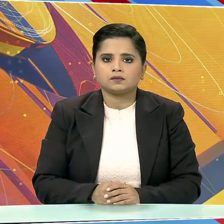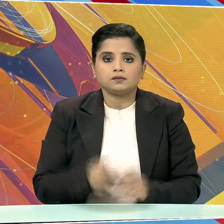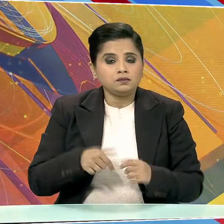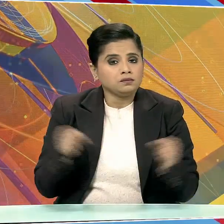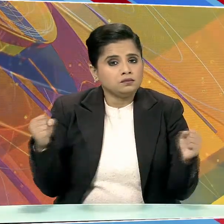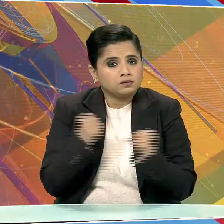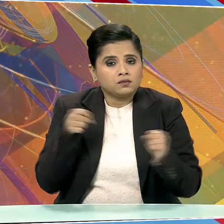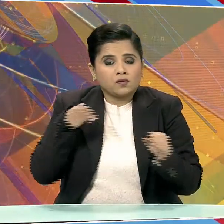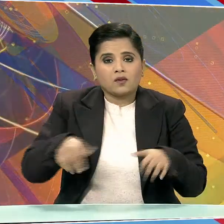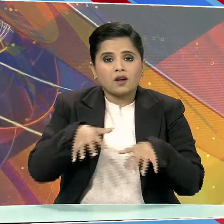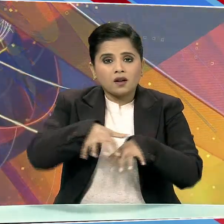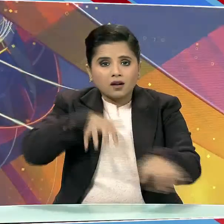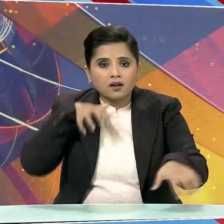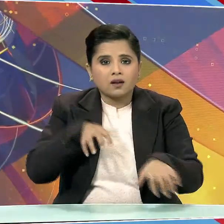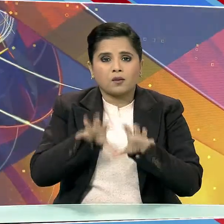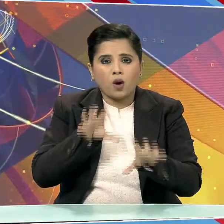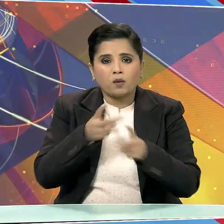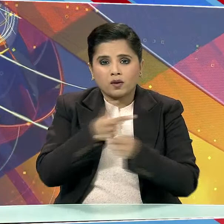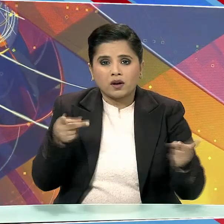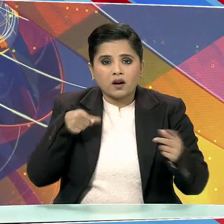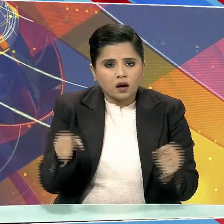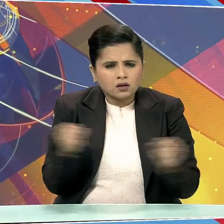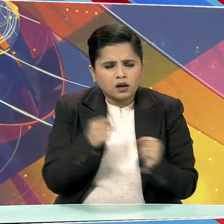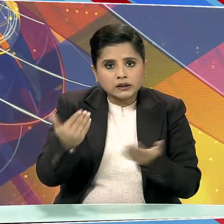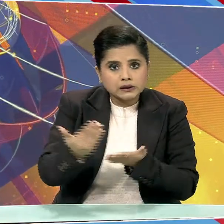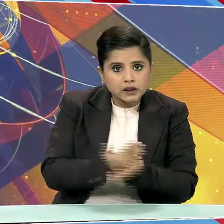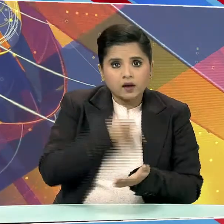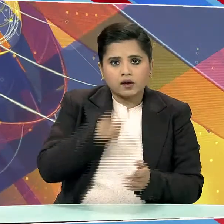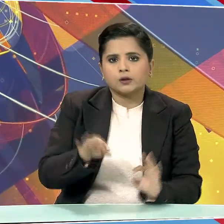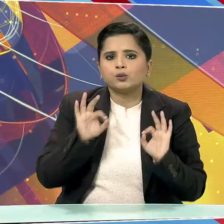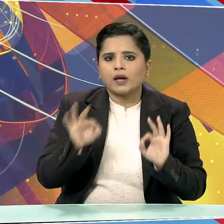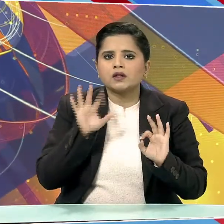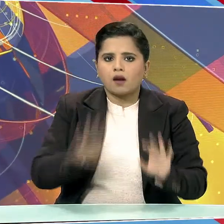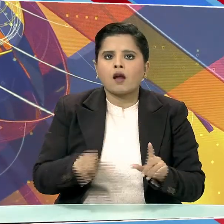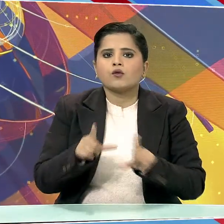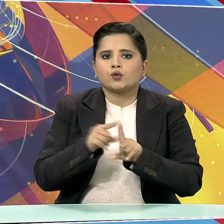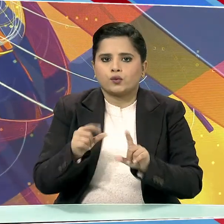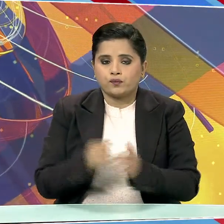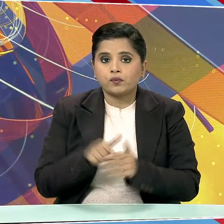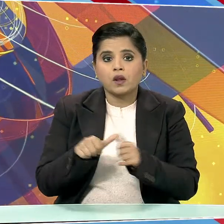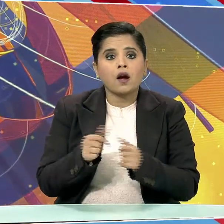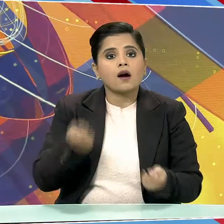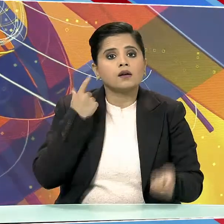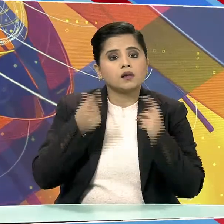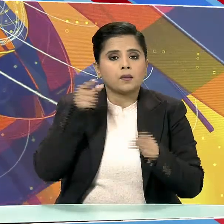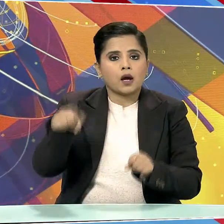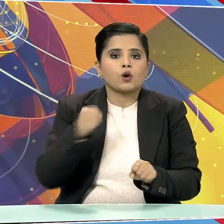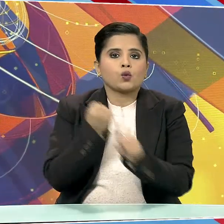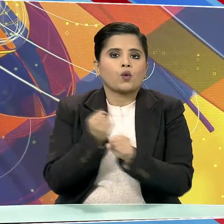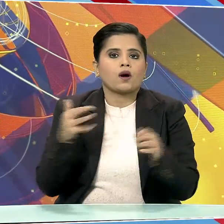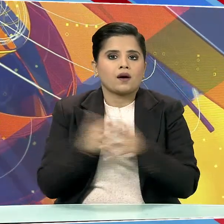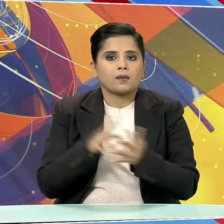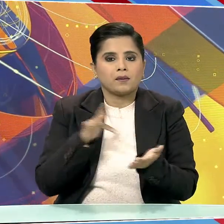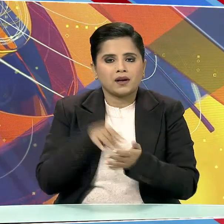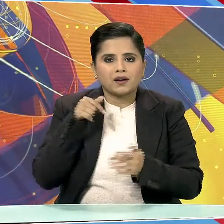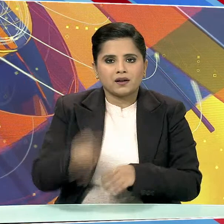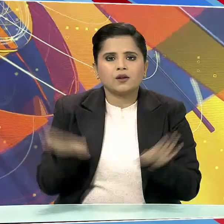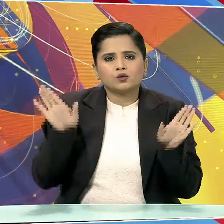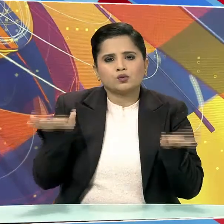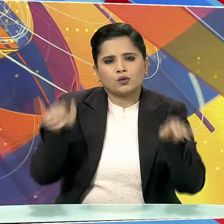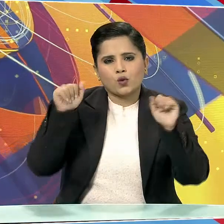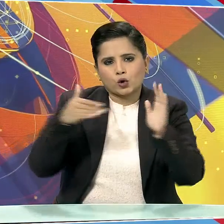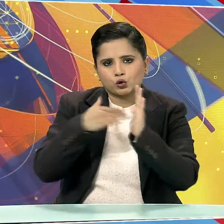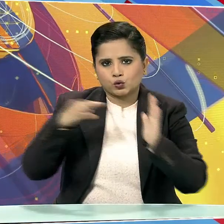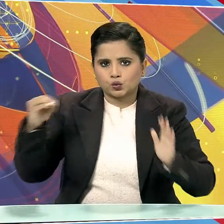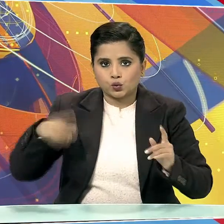सरदी में जानवरों को ठंड से बचाने के लिए विशेश विवस्ता की जा रही है। असम के गोहाटी में शुडिया घर प्राधिकरण